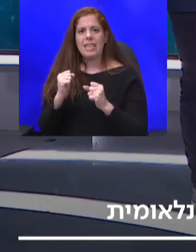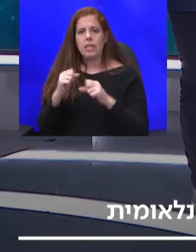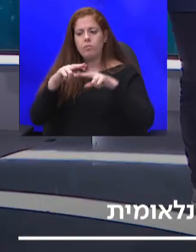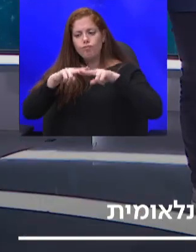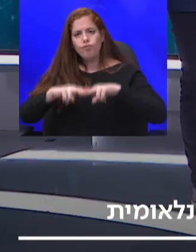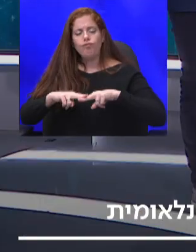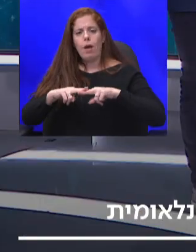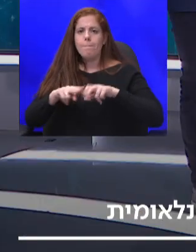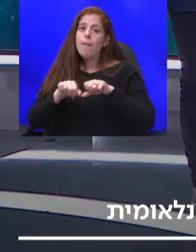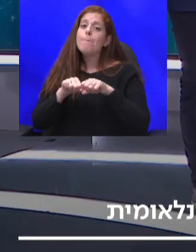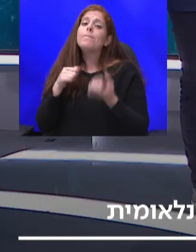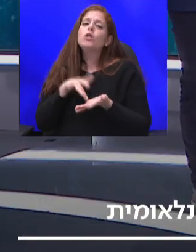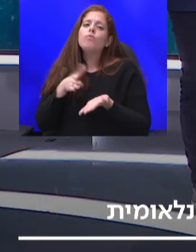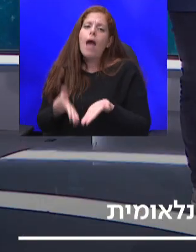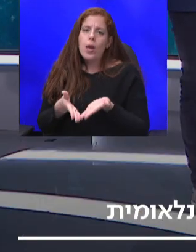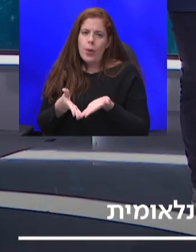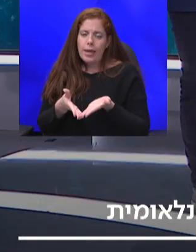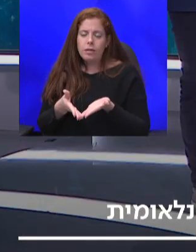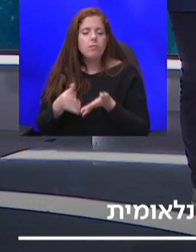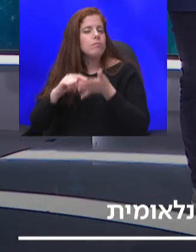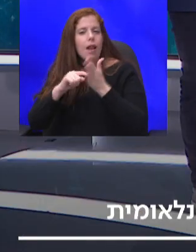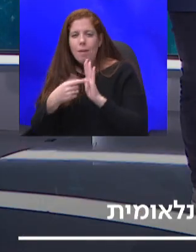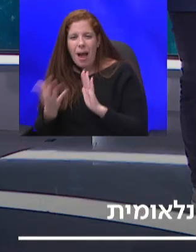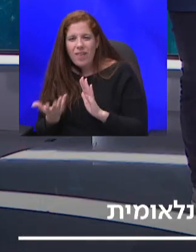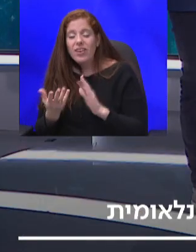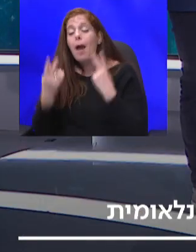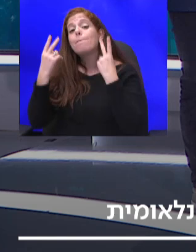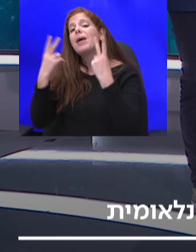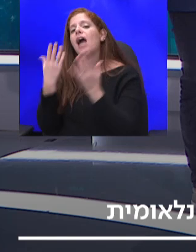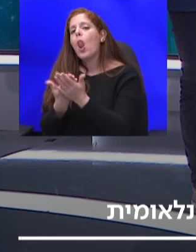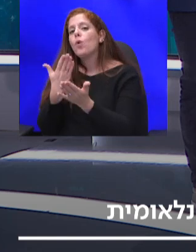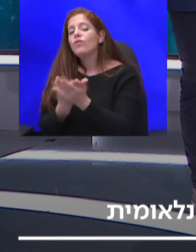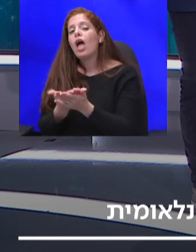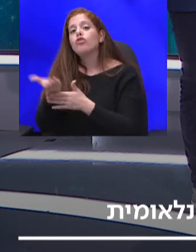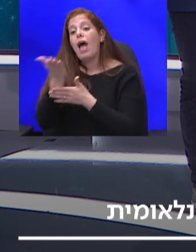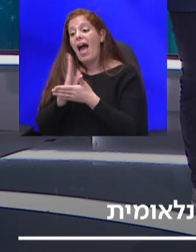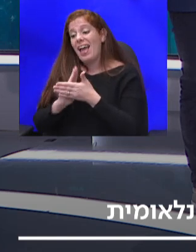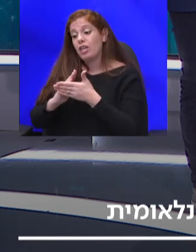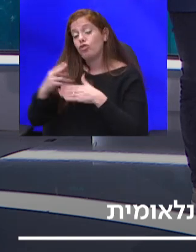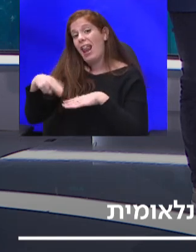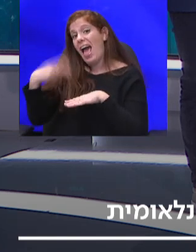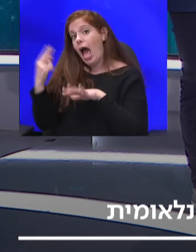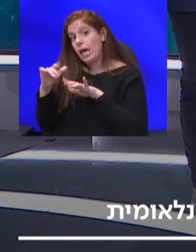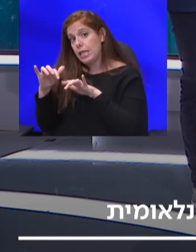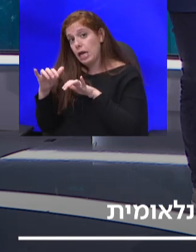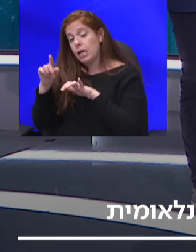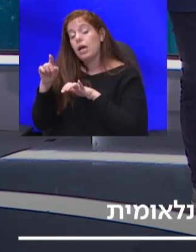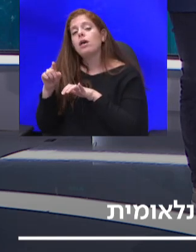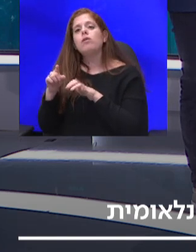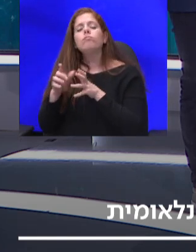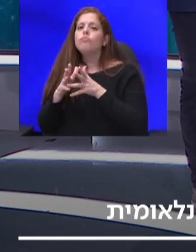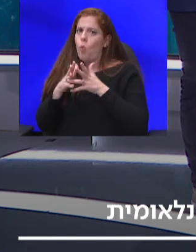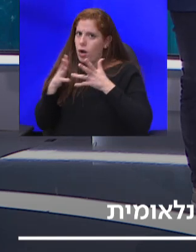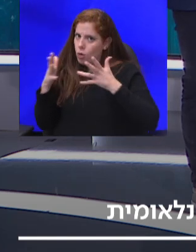ומה שאני מתכוונת, בעיקר זה העובדה שהחלק של ההייטק במשק הישראלי הוא גדול יחסית, בערך תשעה